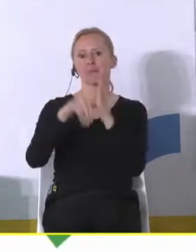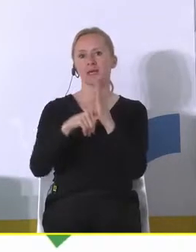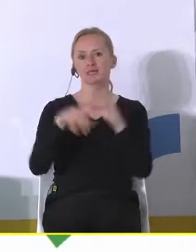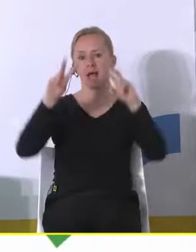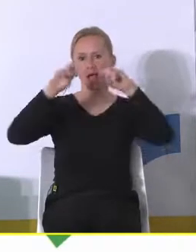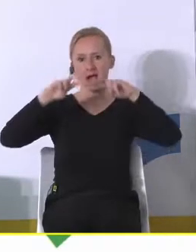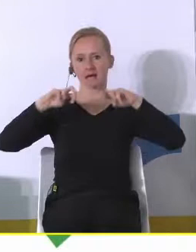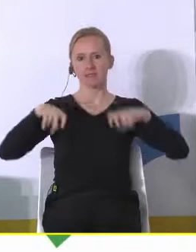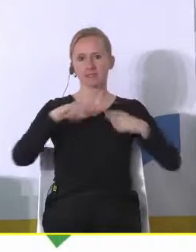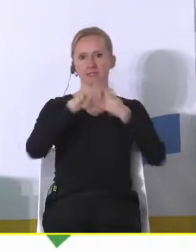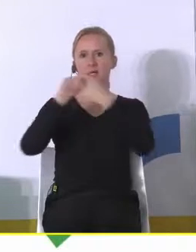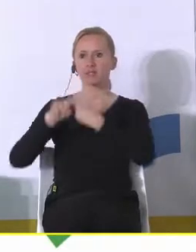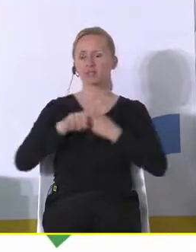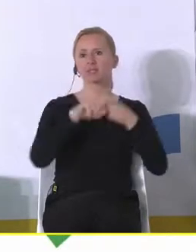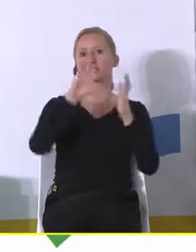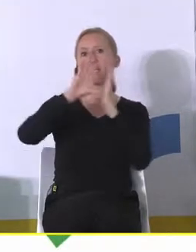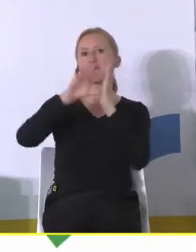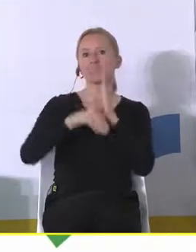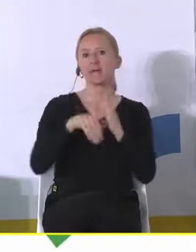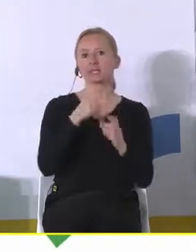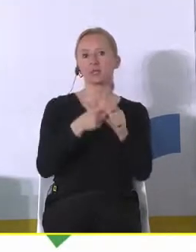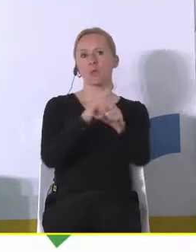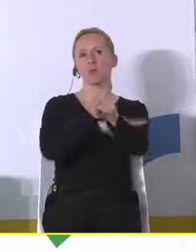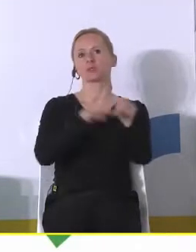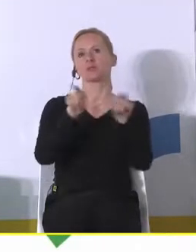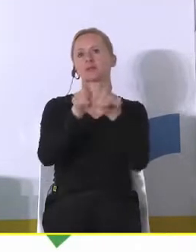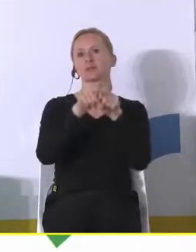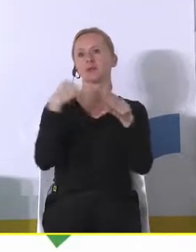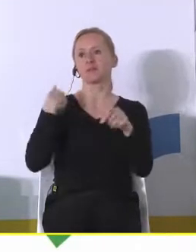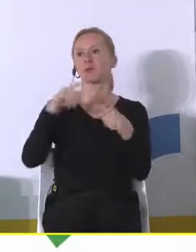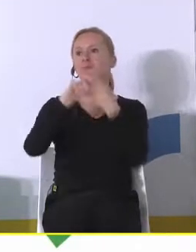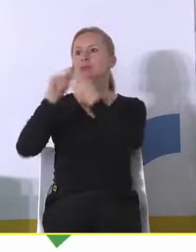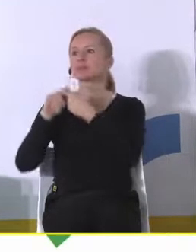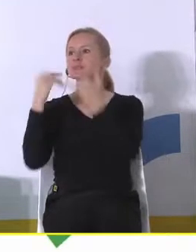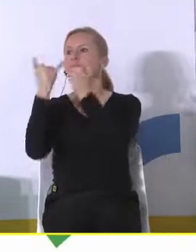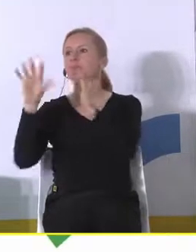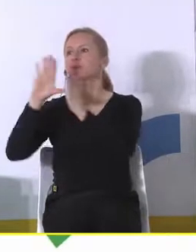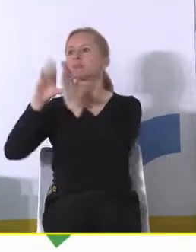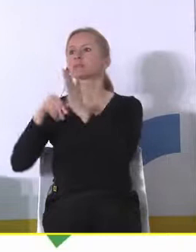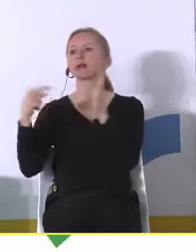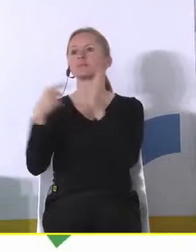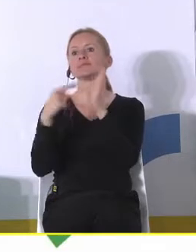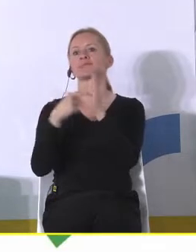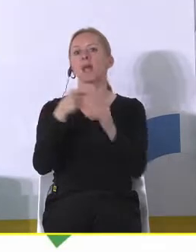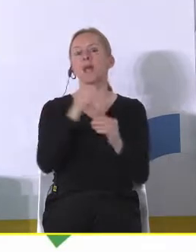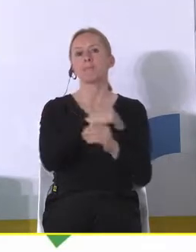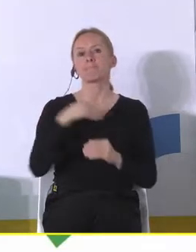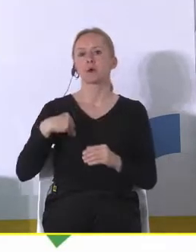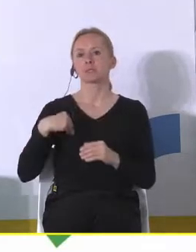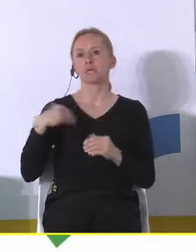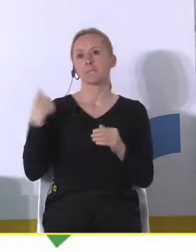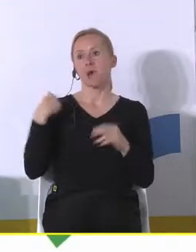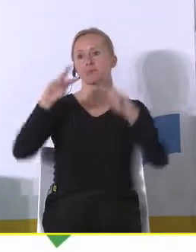analizy dotyczyły przede wszystkim miasta Poznania, ale one były też ujęte w kontekście innych miast dotyczących Polski. Ta analiza była